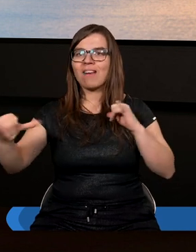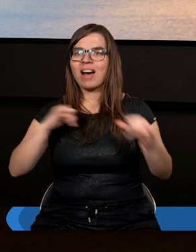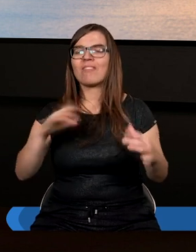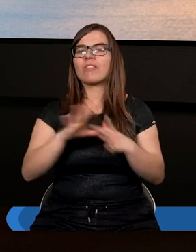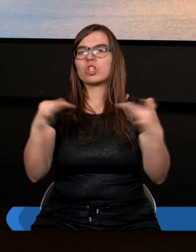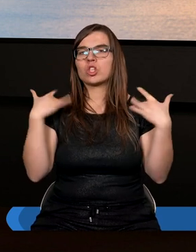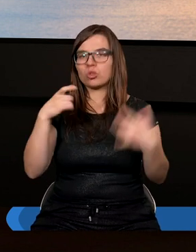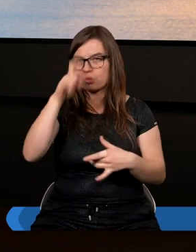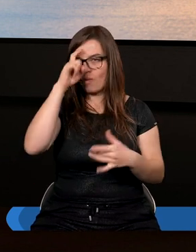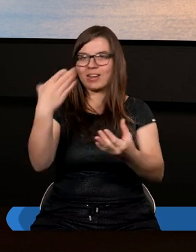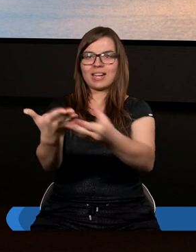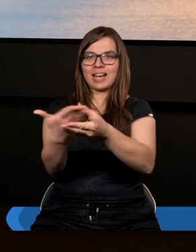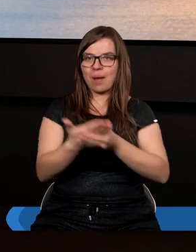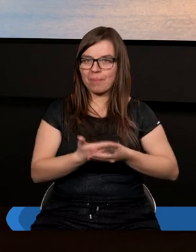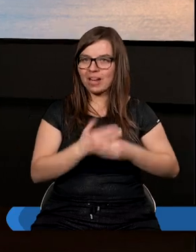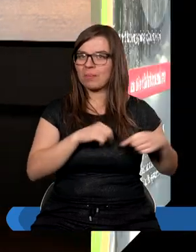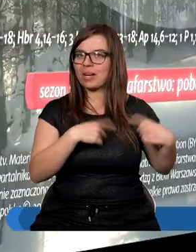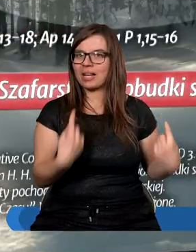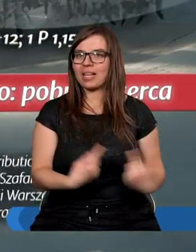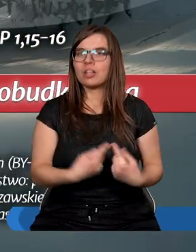człowieka. Bardzo serdecznie zapraszam.